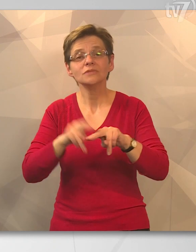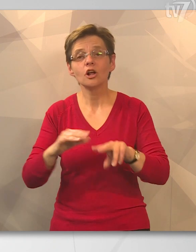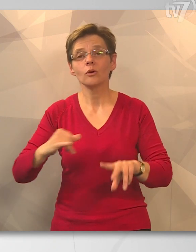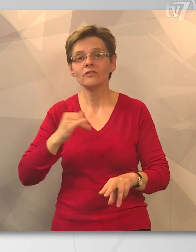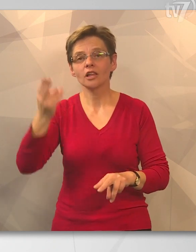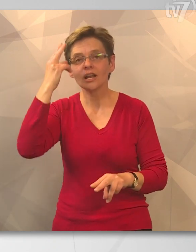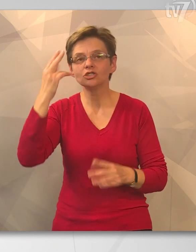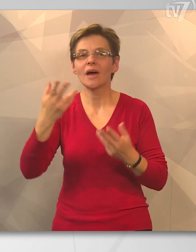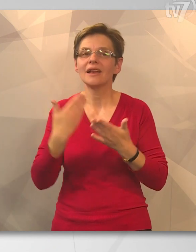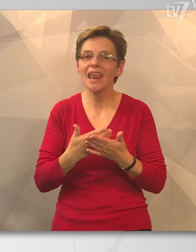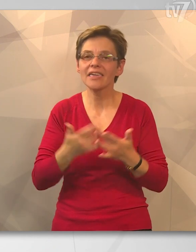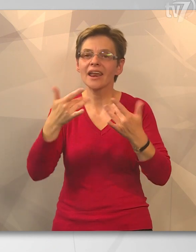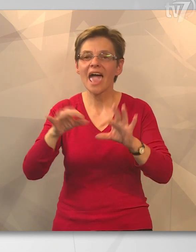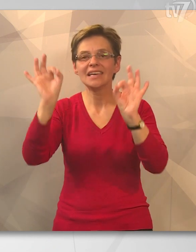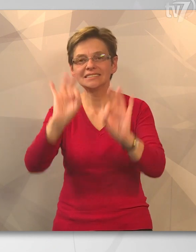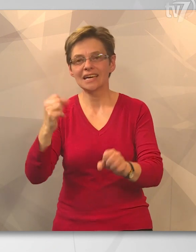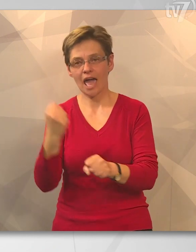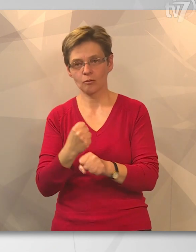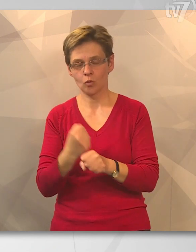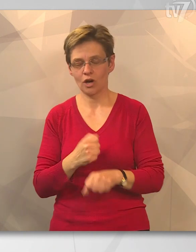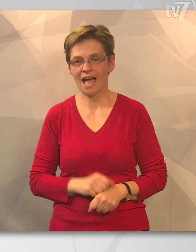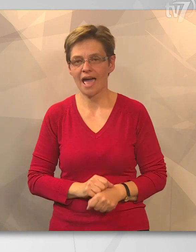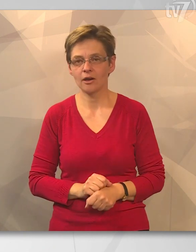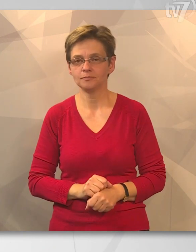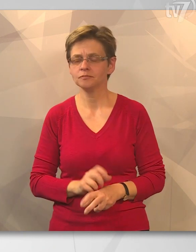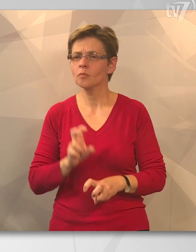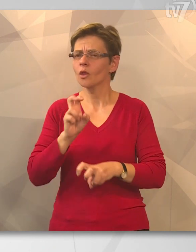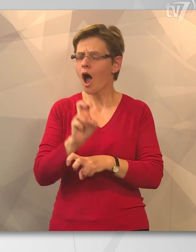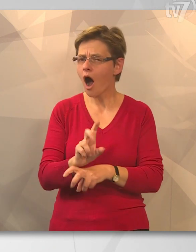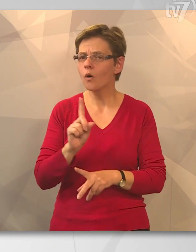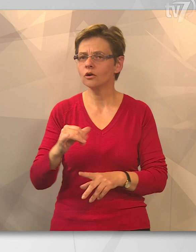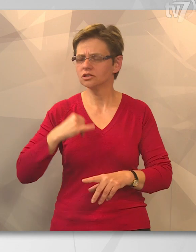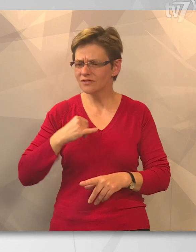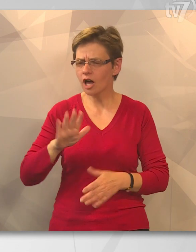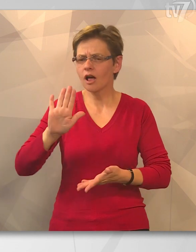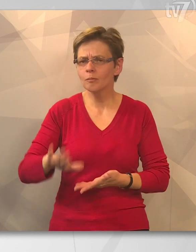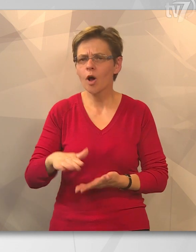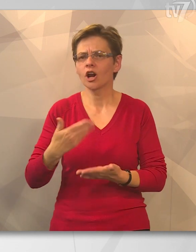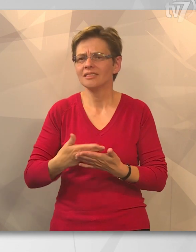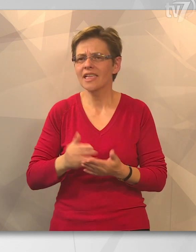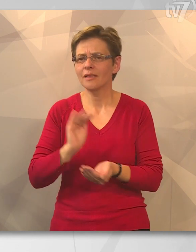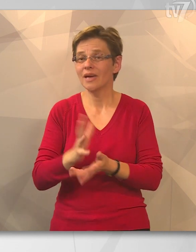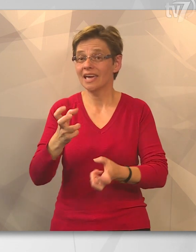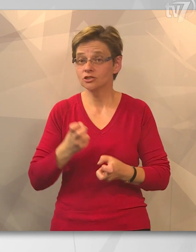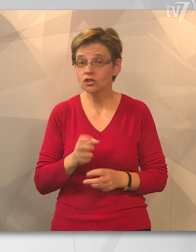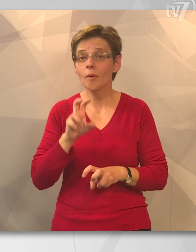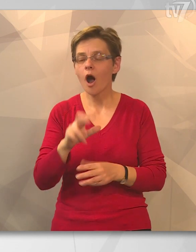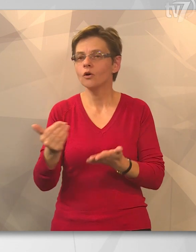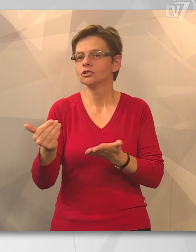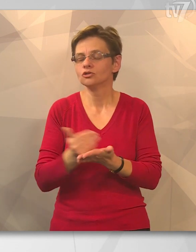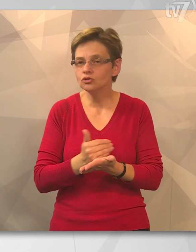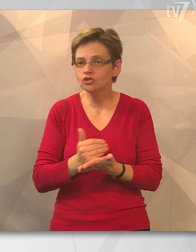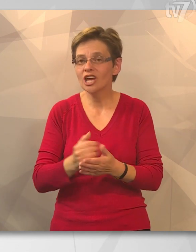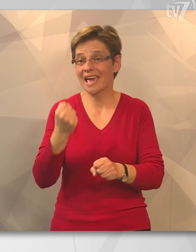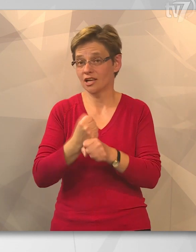fiatal ismerkedjen meg a helyi cégek munkásságával. Ahhoz, hogy tényleg itt maradjanak Békés Csabán a fiatalok, ahhoz kell